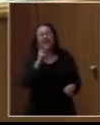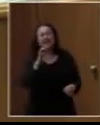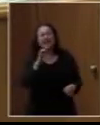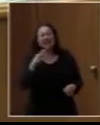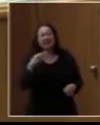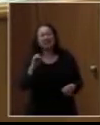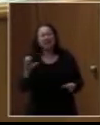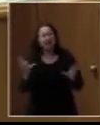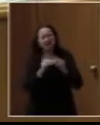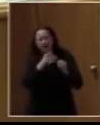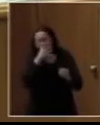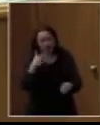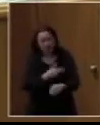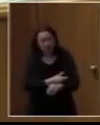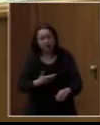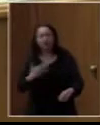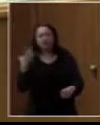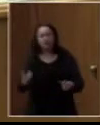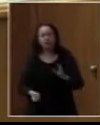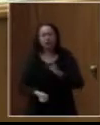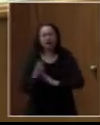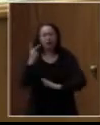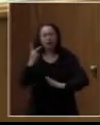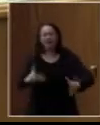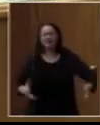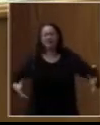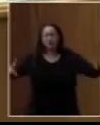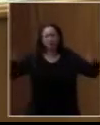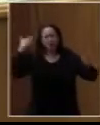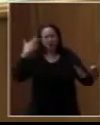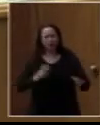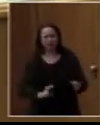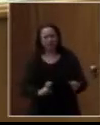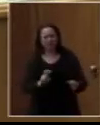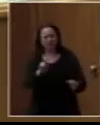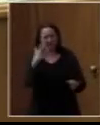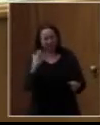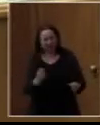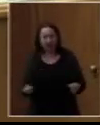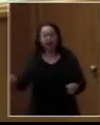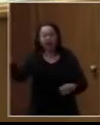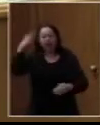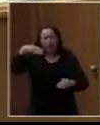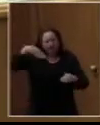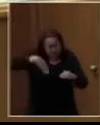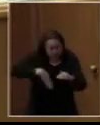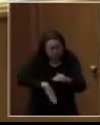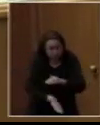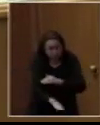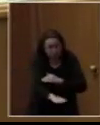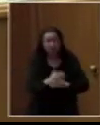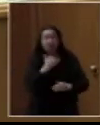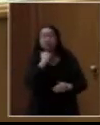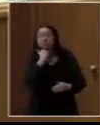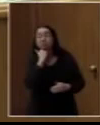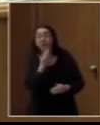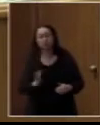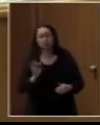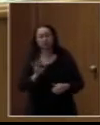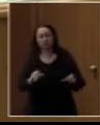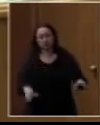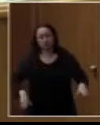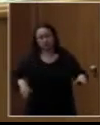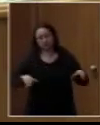Ούτε στο Νοκανά που έχει κάτι υπόγεια Ούτε πουθενά Οι κινητικοί ανάπηρες διανεύουν στα φανάρια Τους έχετε δει όλοι Κλείνει την παρένθεση Λοιπόν